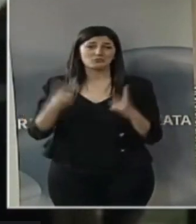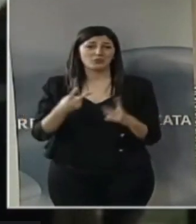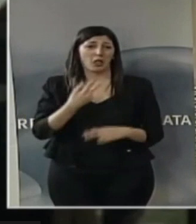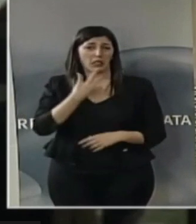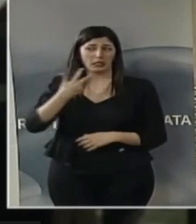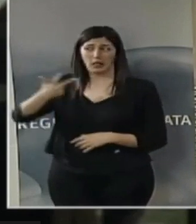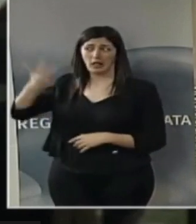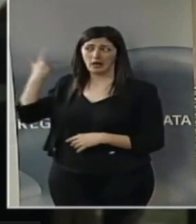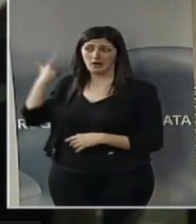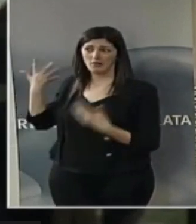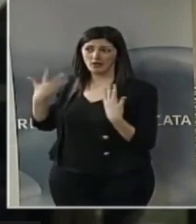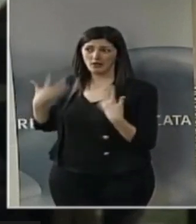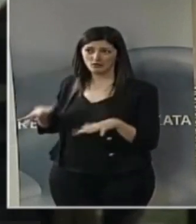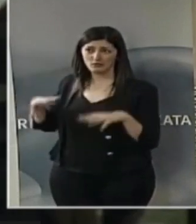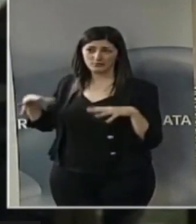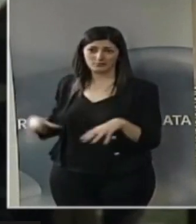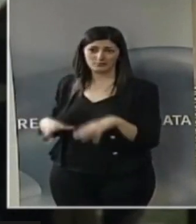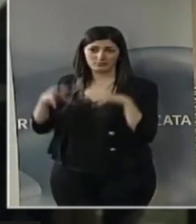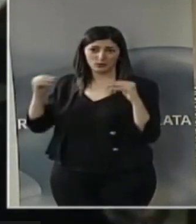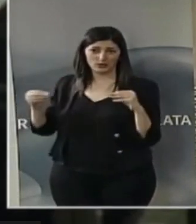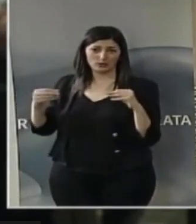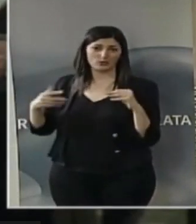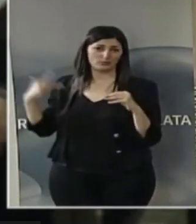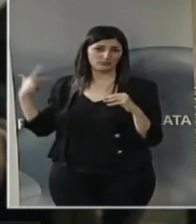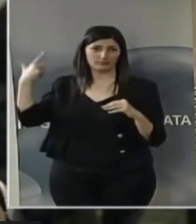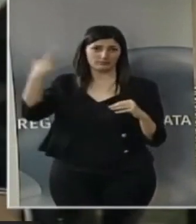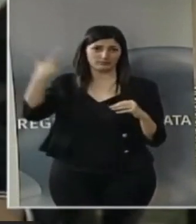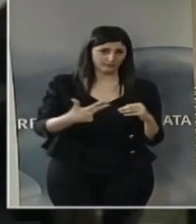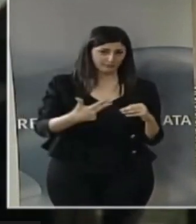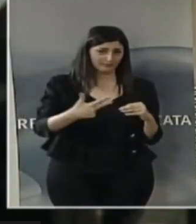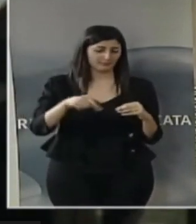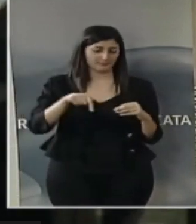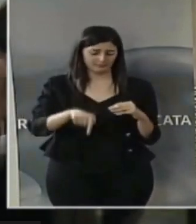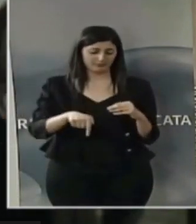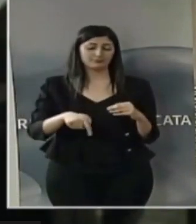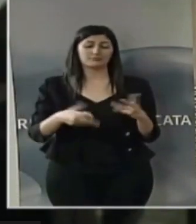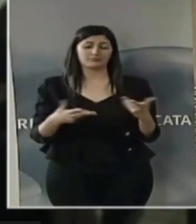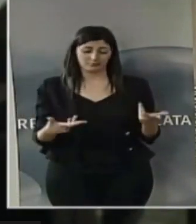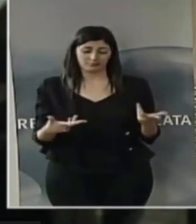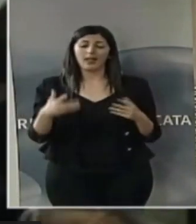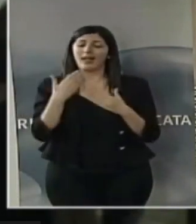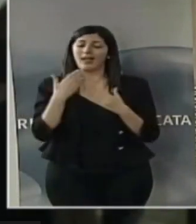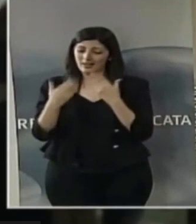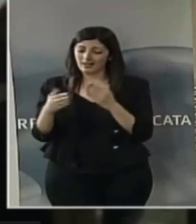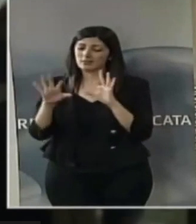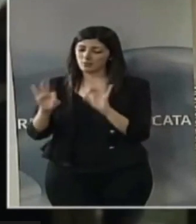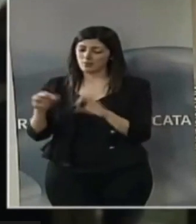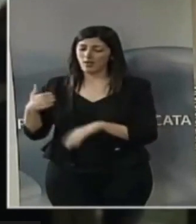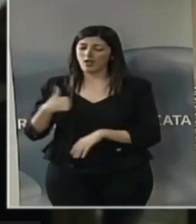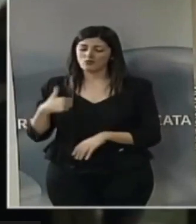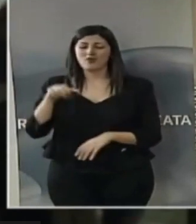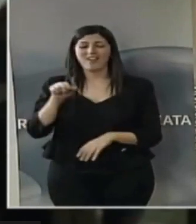l'utilità, avendo io stesso sperimentato, grazie all'Alsia, nel comparto del